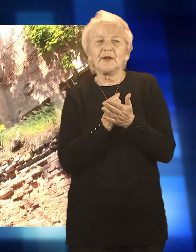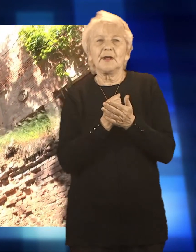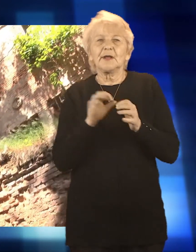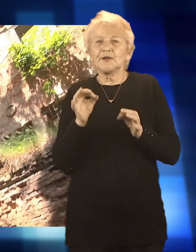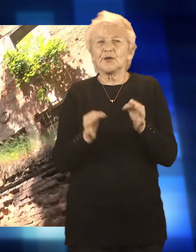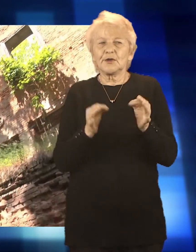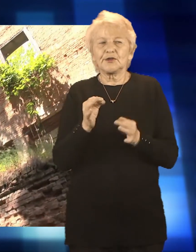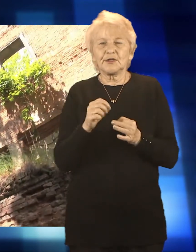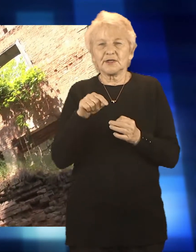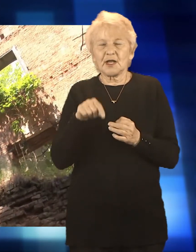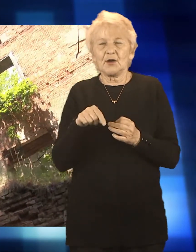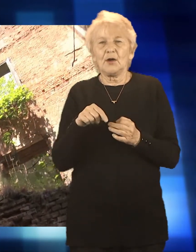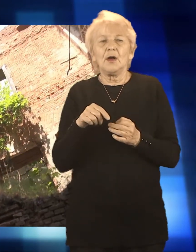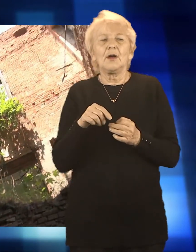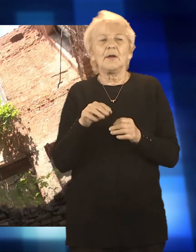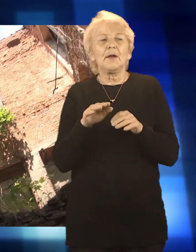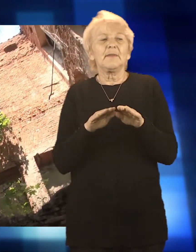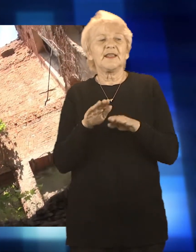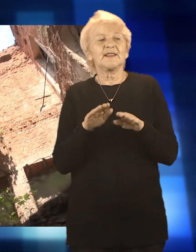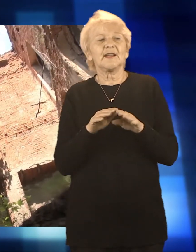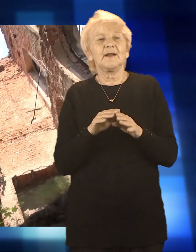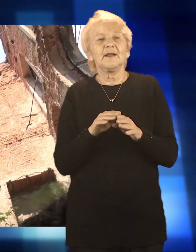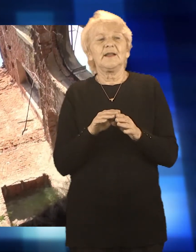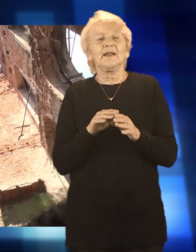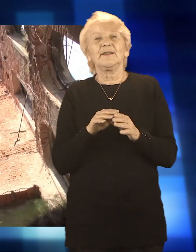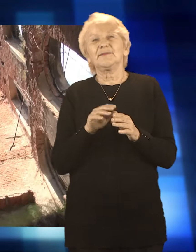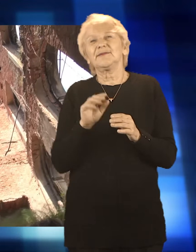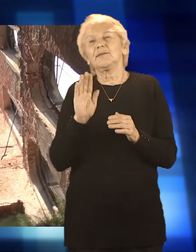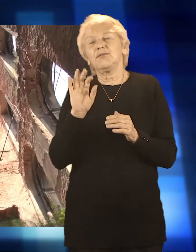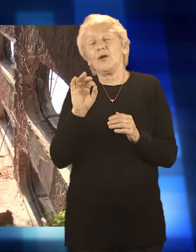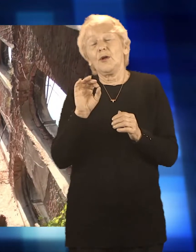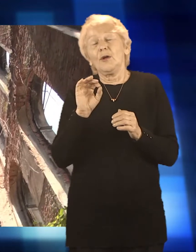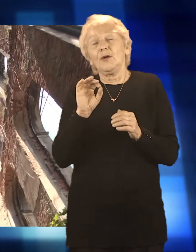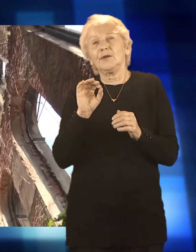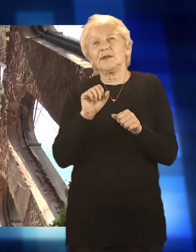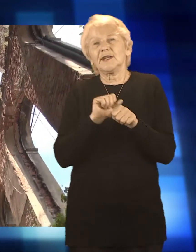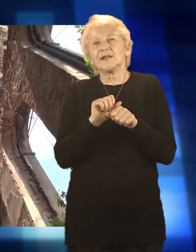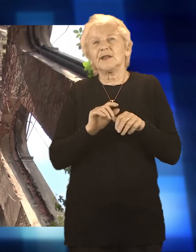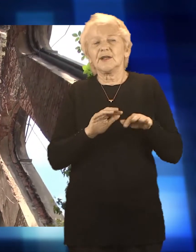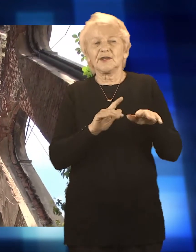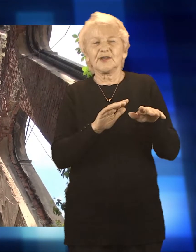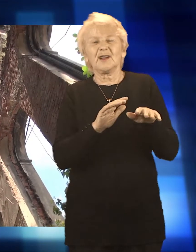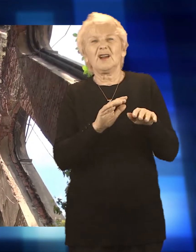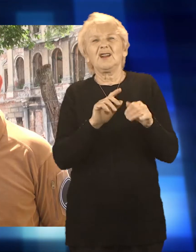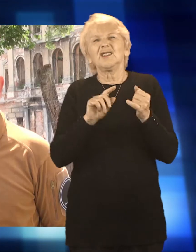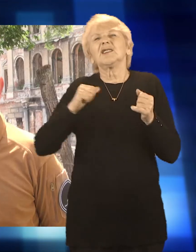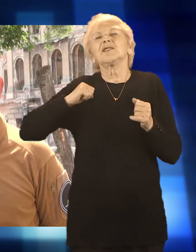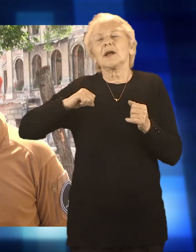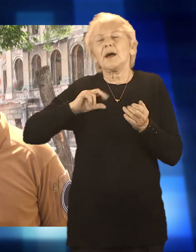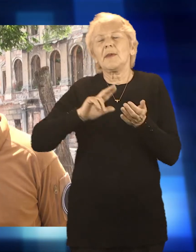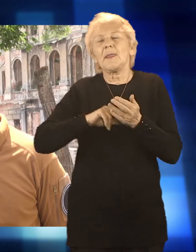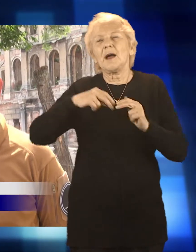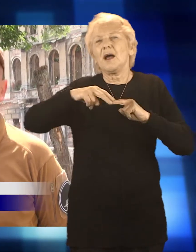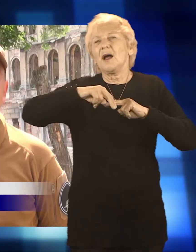bywamy tu bardzo rzadko. No z wiadomej przyczyny oddziela rzeka i nie możemy doczekać się mostu. Dzieci